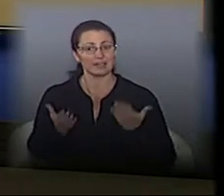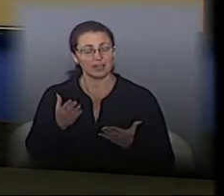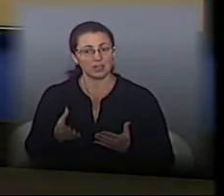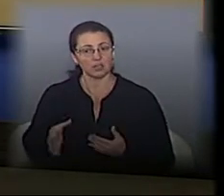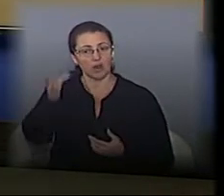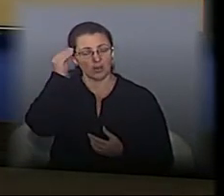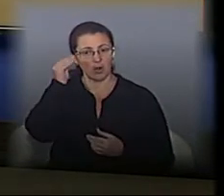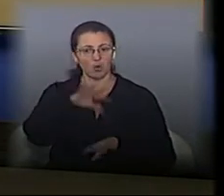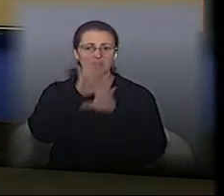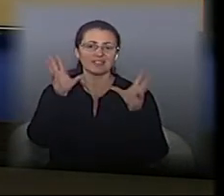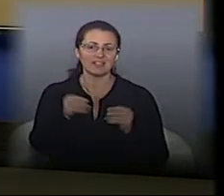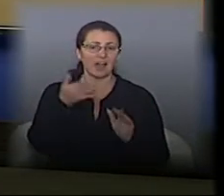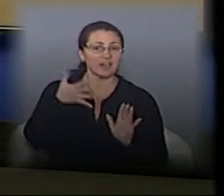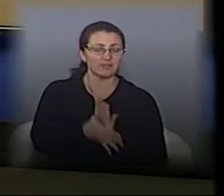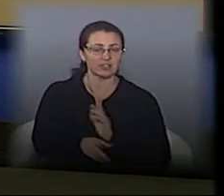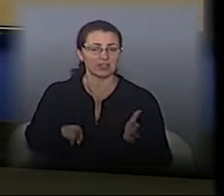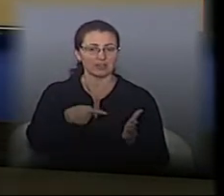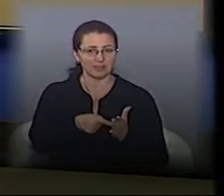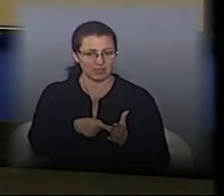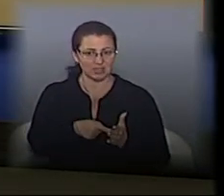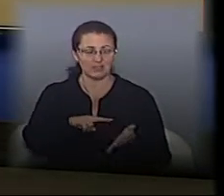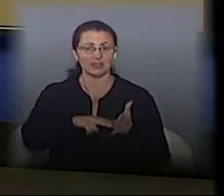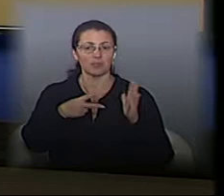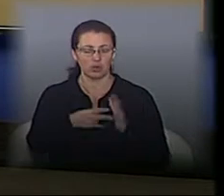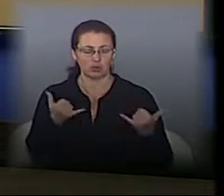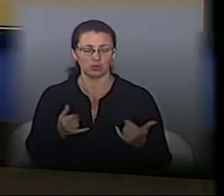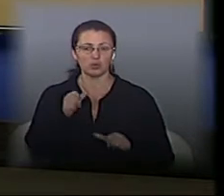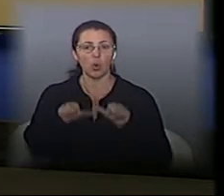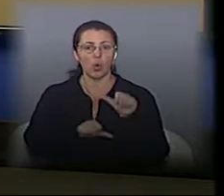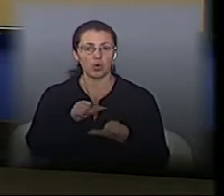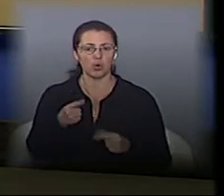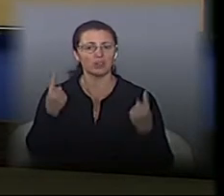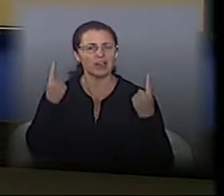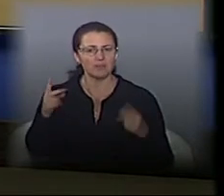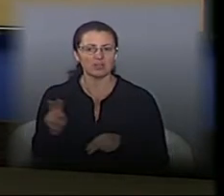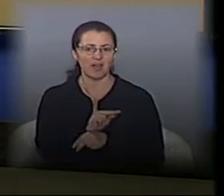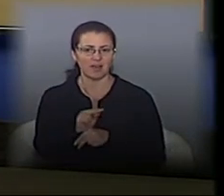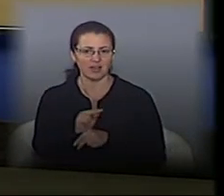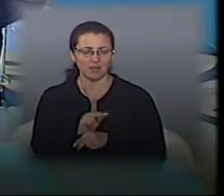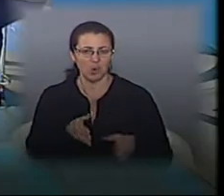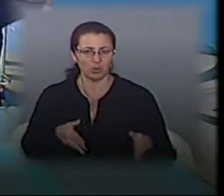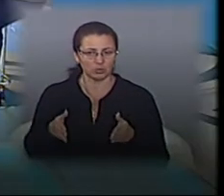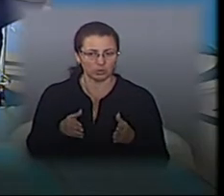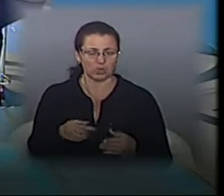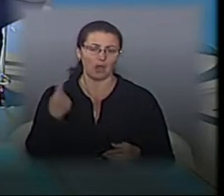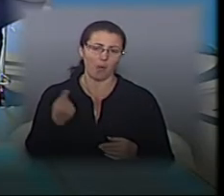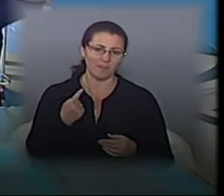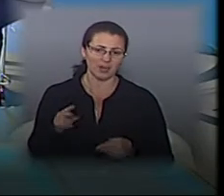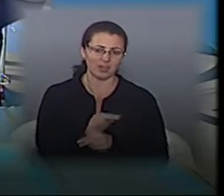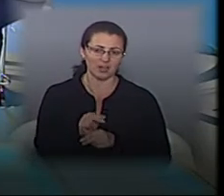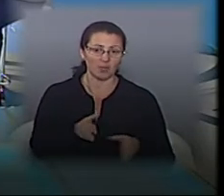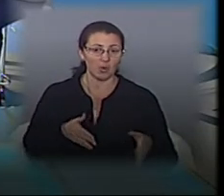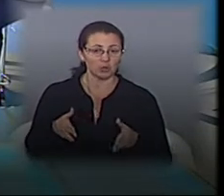загальні видатки міста на передбаченні цього року на капітальний ремонт доріг, на поточний ремонт доріг,